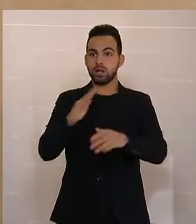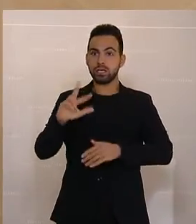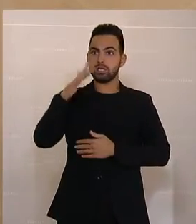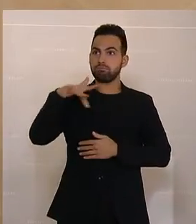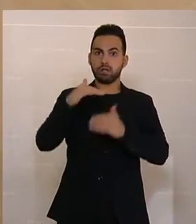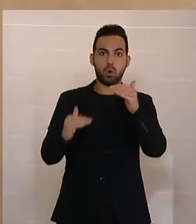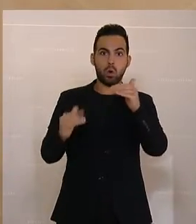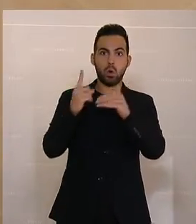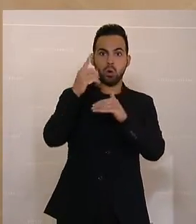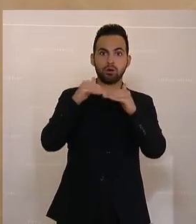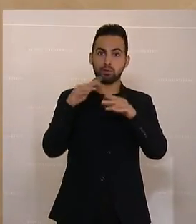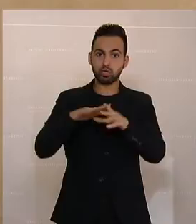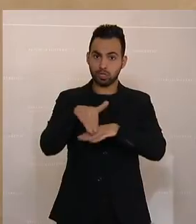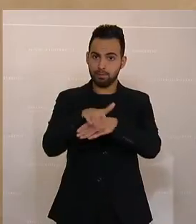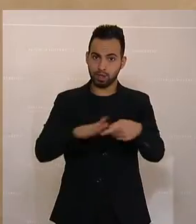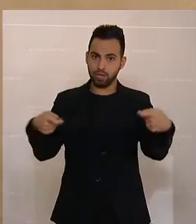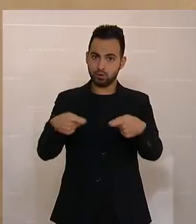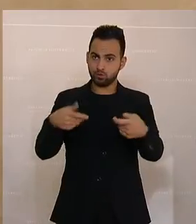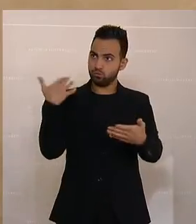dass die Gemeinden gut investieren konnten.